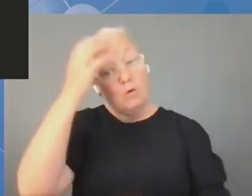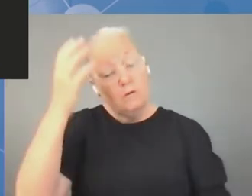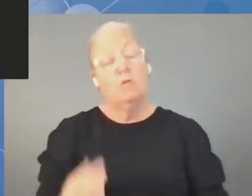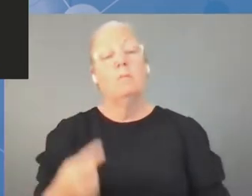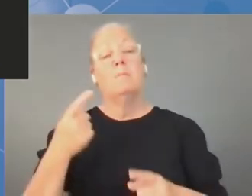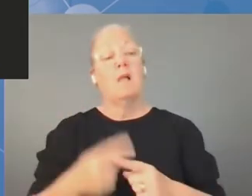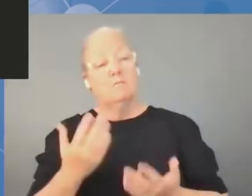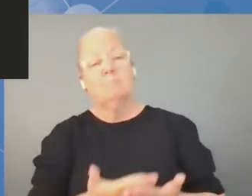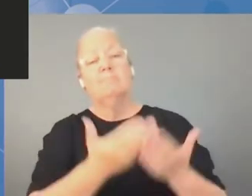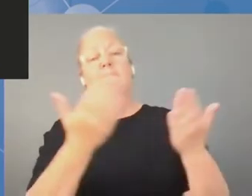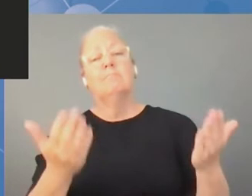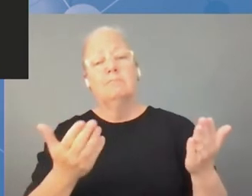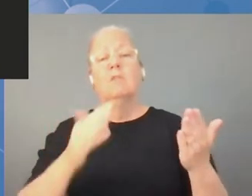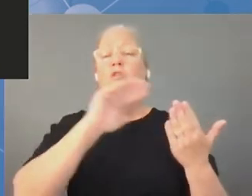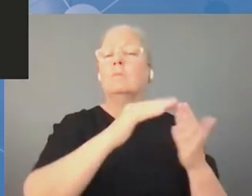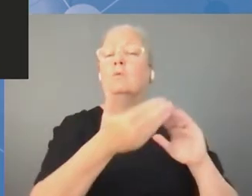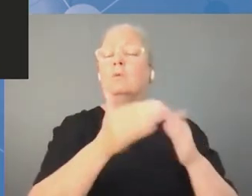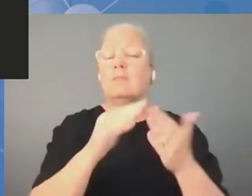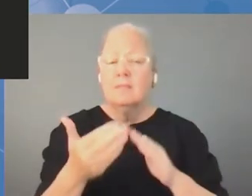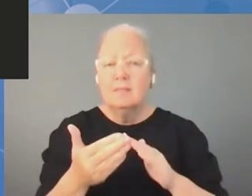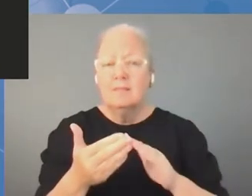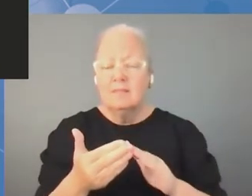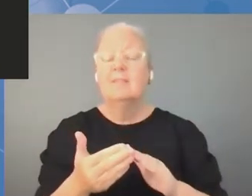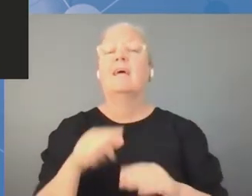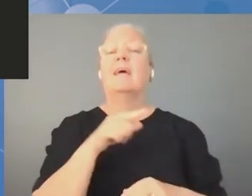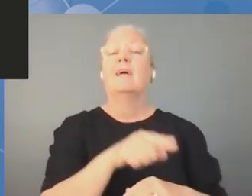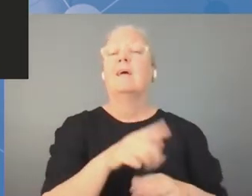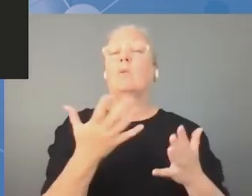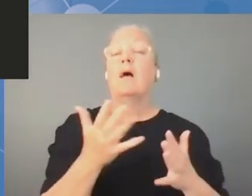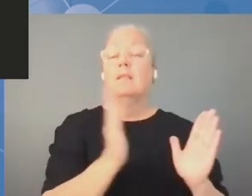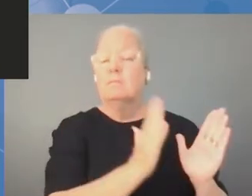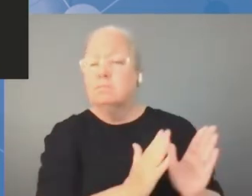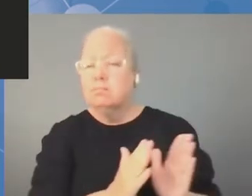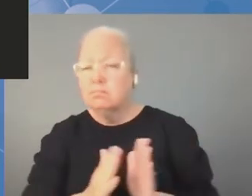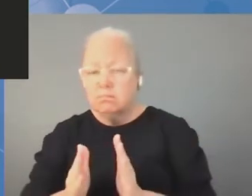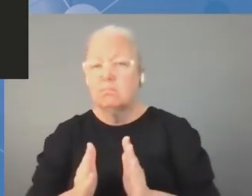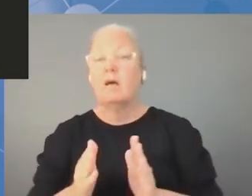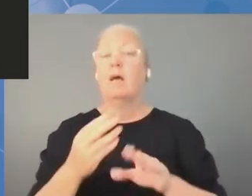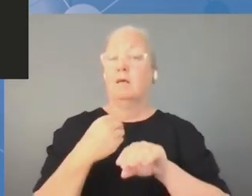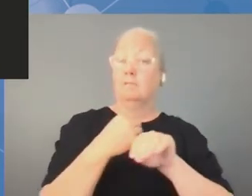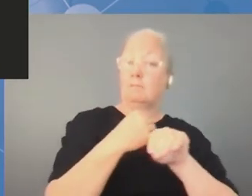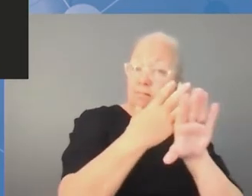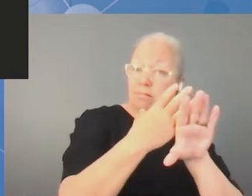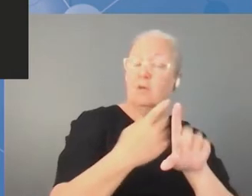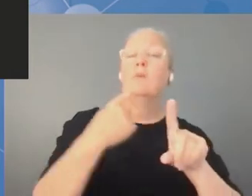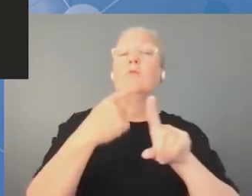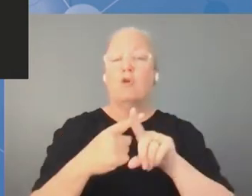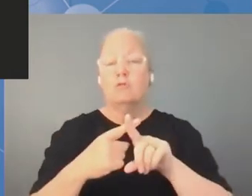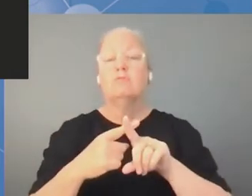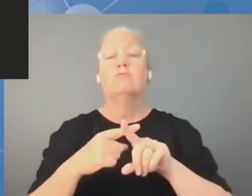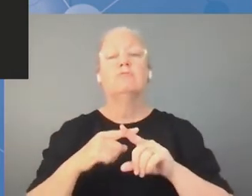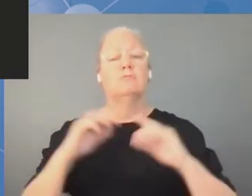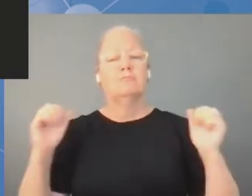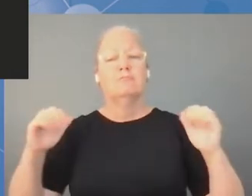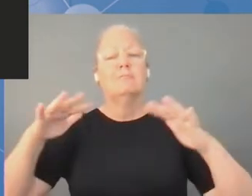wszystkim organizatorom z Polski za to, że udało się przeprowadzić ten cyfrowy szczyt w formacie hybrydowym. Bardzo